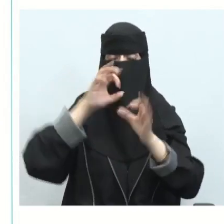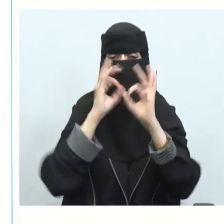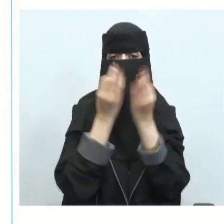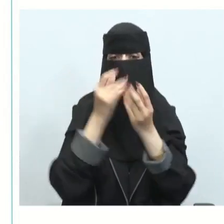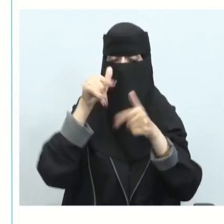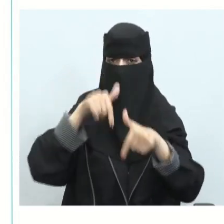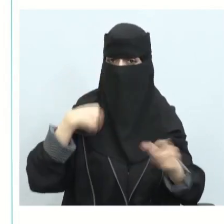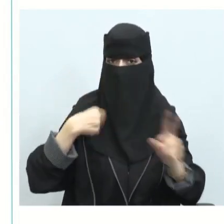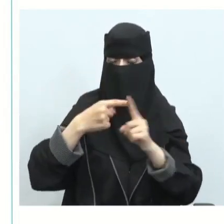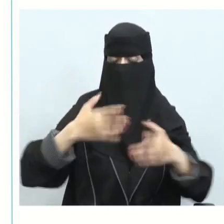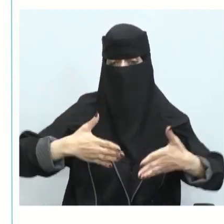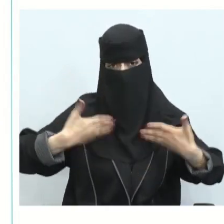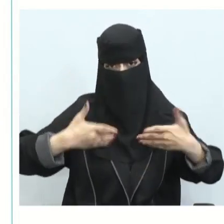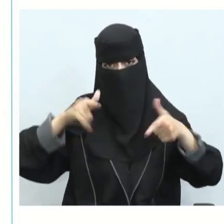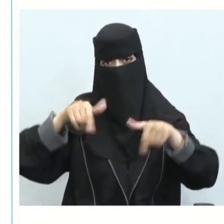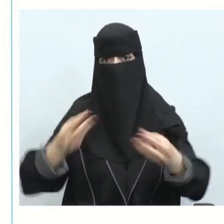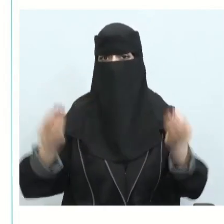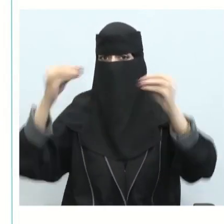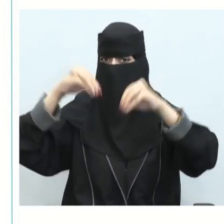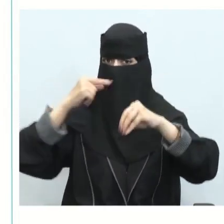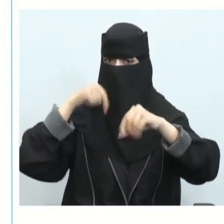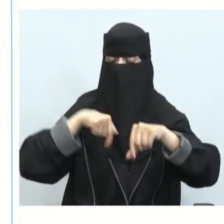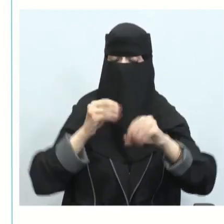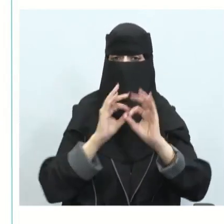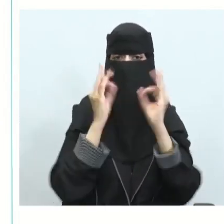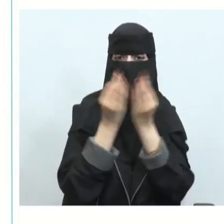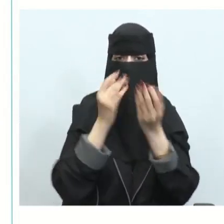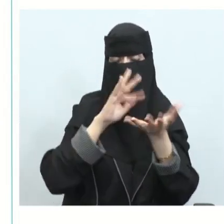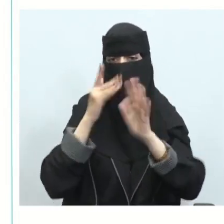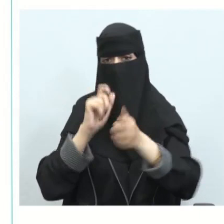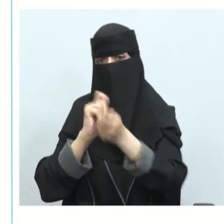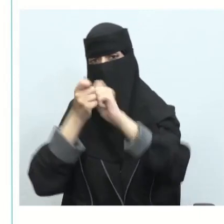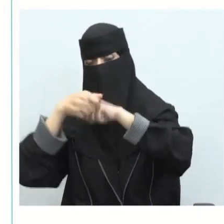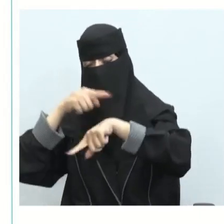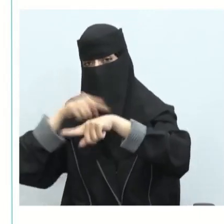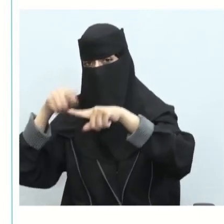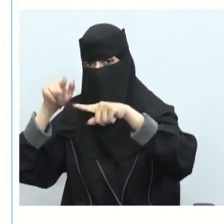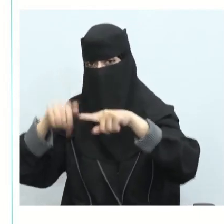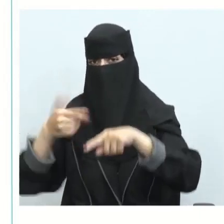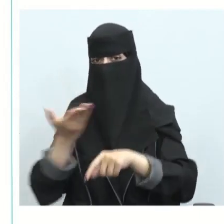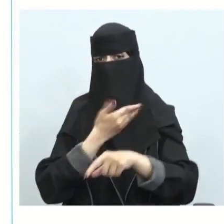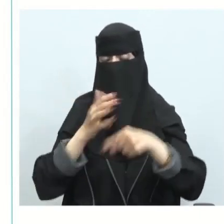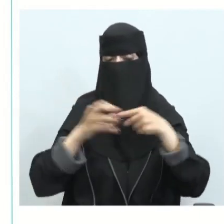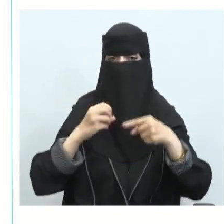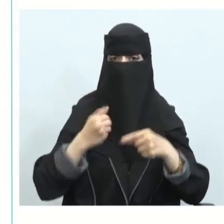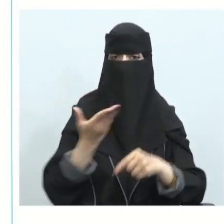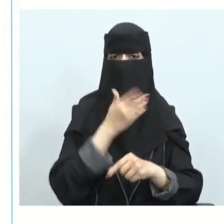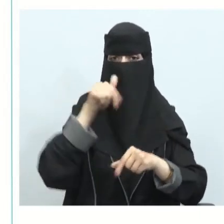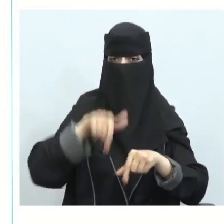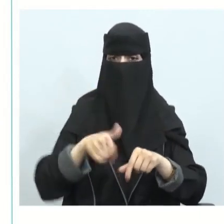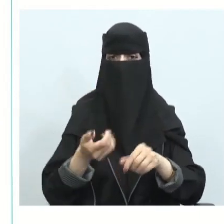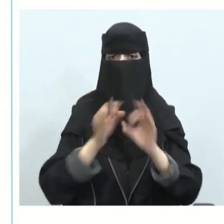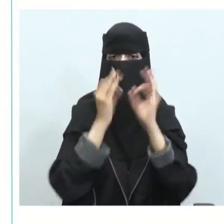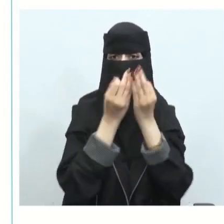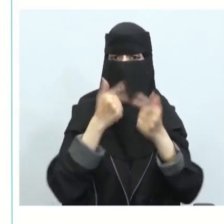الفعالية الهدف منه الترفيه وإضافة مثلا للمجتمع قد تتحول الفعالية إلى آثار سلبية مؤثرة على المجتمع